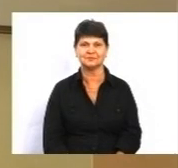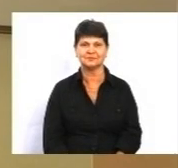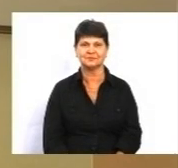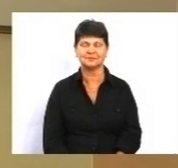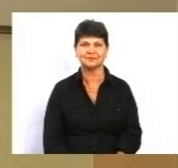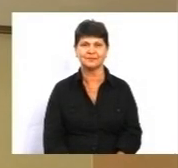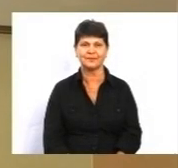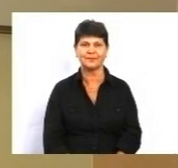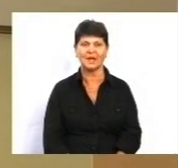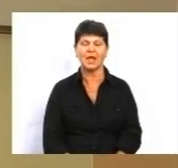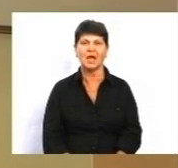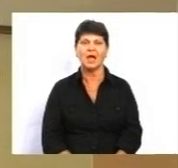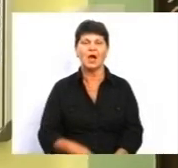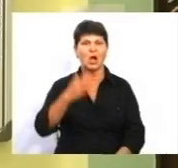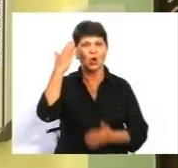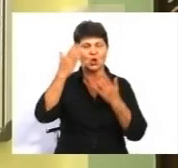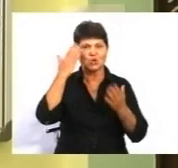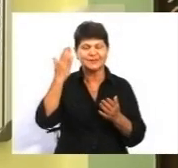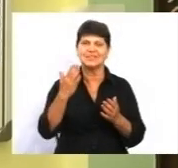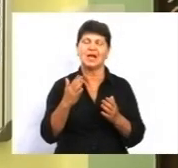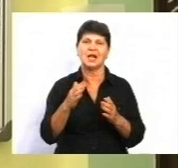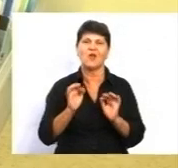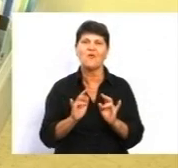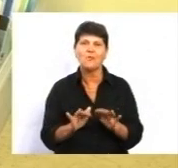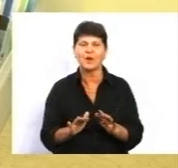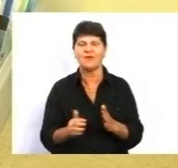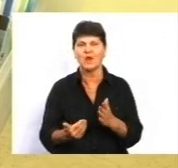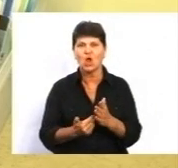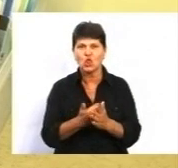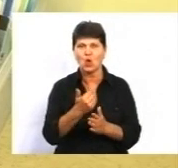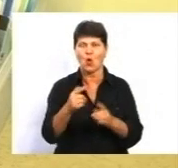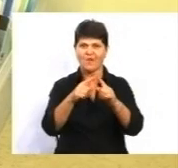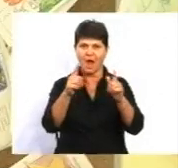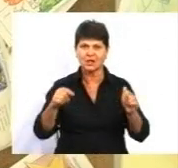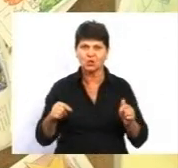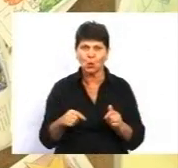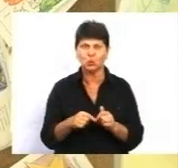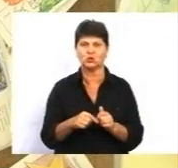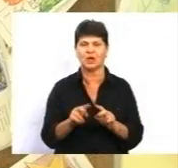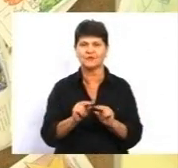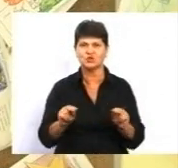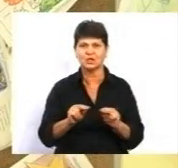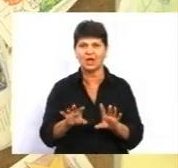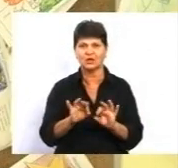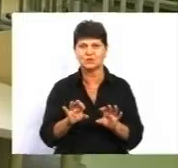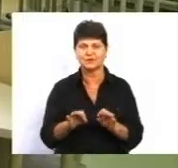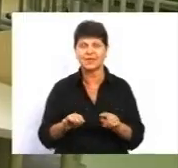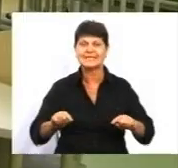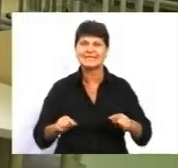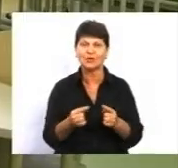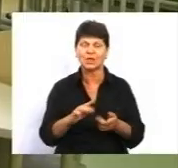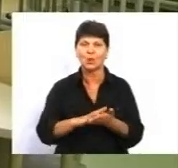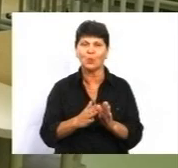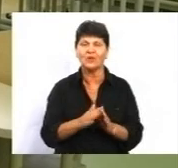Розважальні вправи під час уроку, мультимедійні дошки та нові стандарти виховання. Вчителі розповідають, намагаються створити умови, за яких